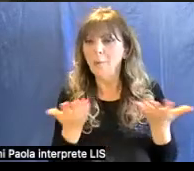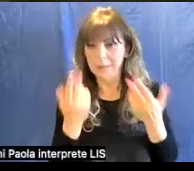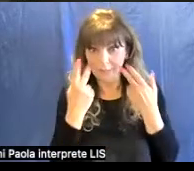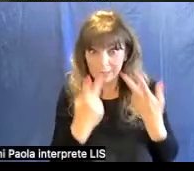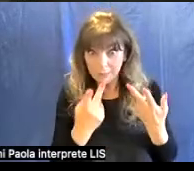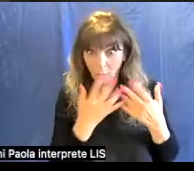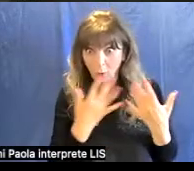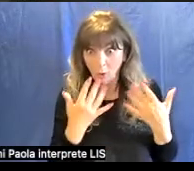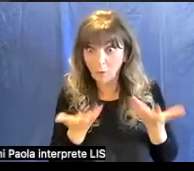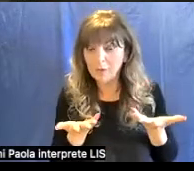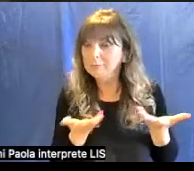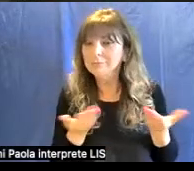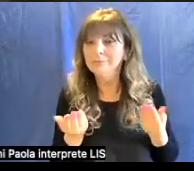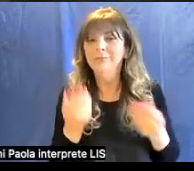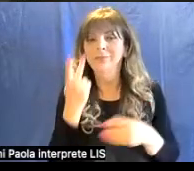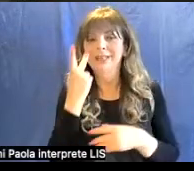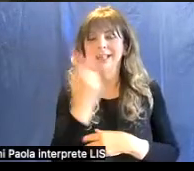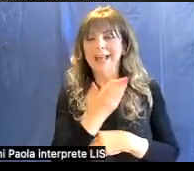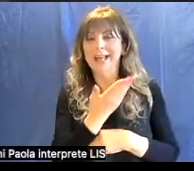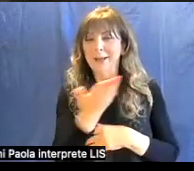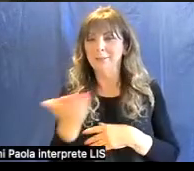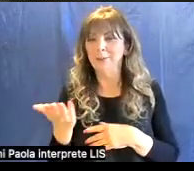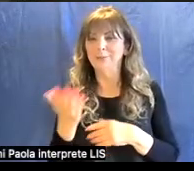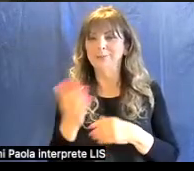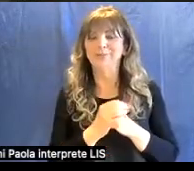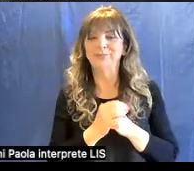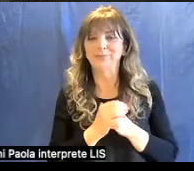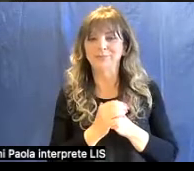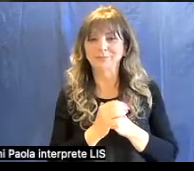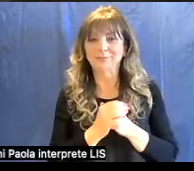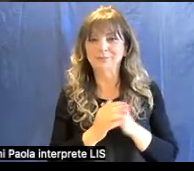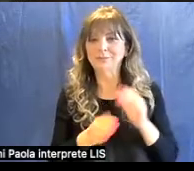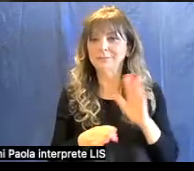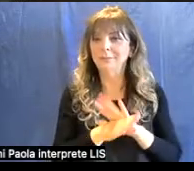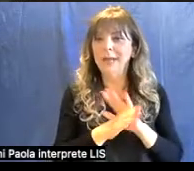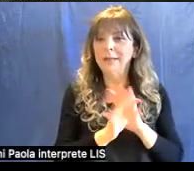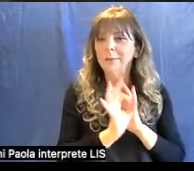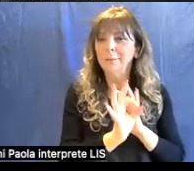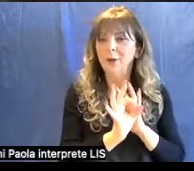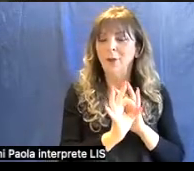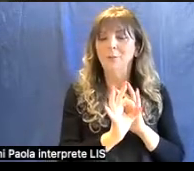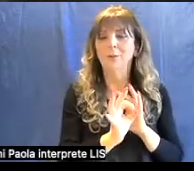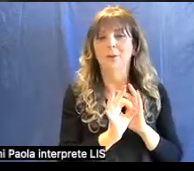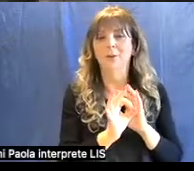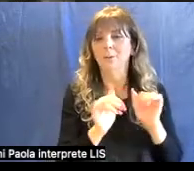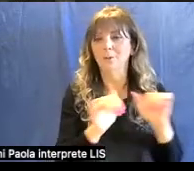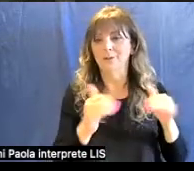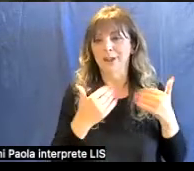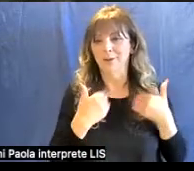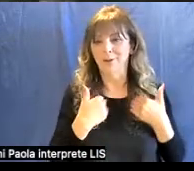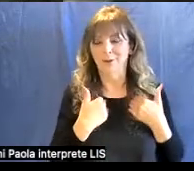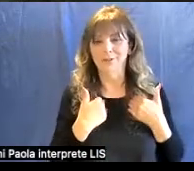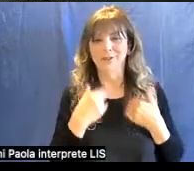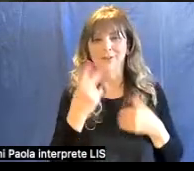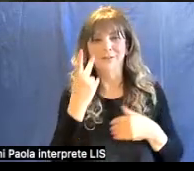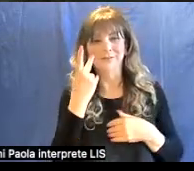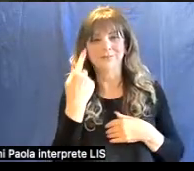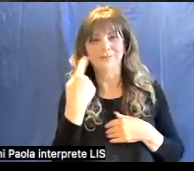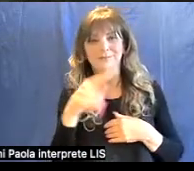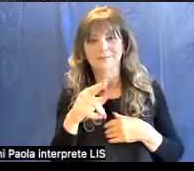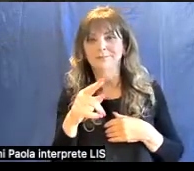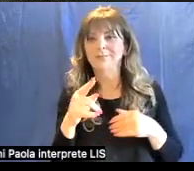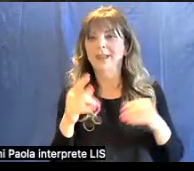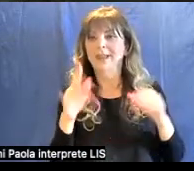Cominciamo a guardare un po', partendo proprio dal nostro museo. Questa che vedete è la